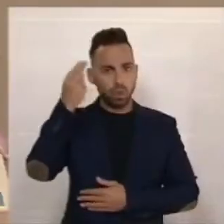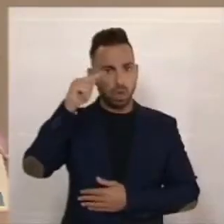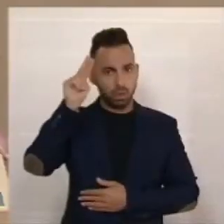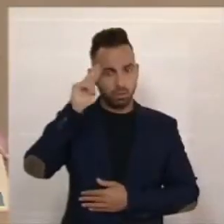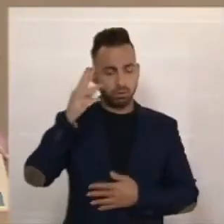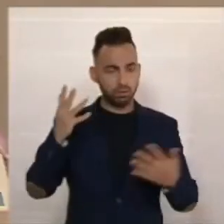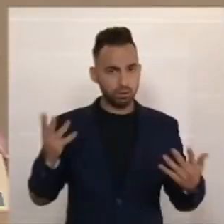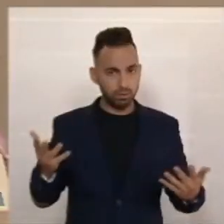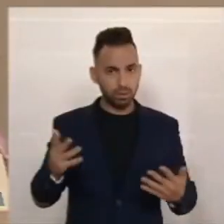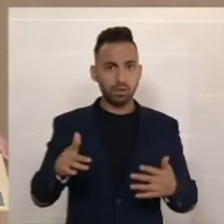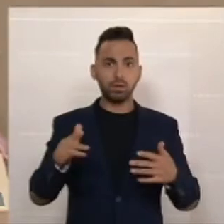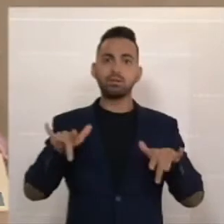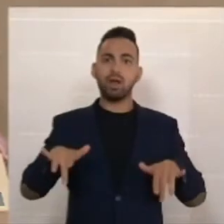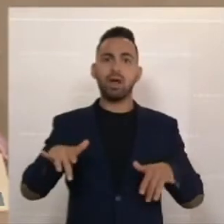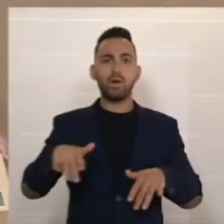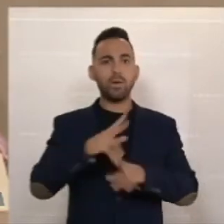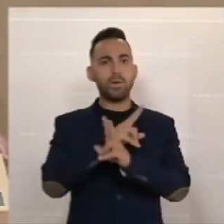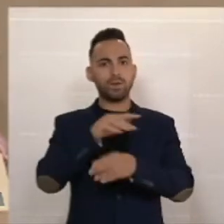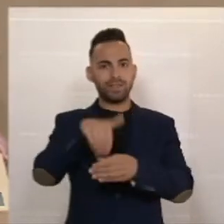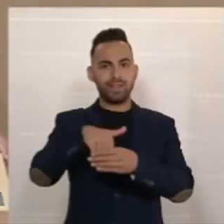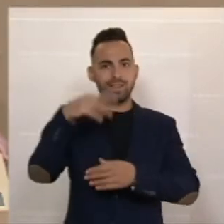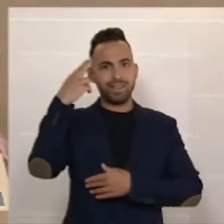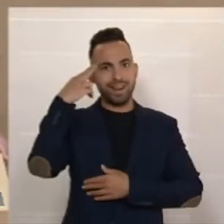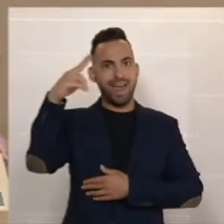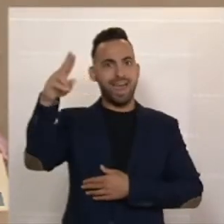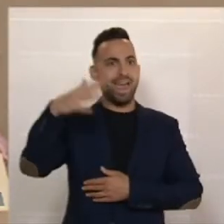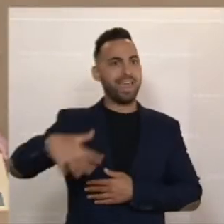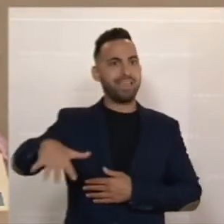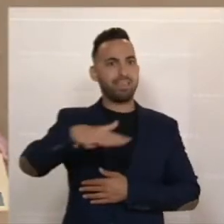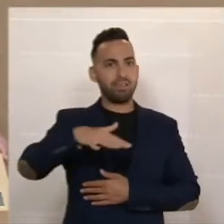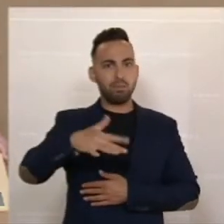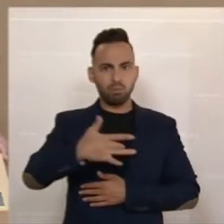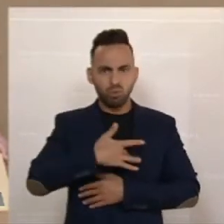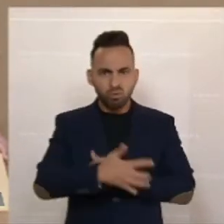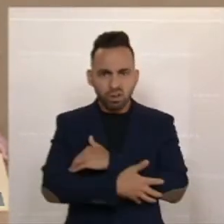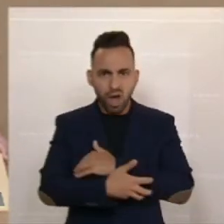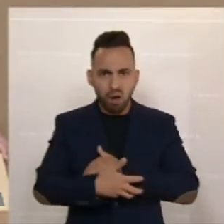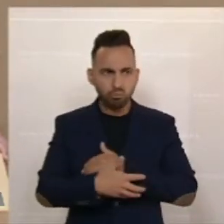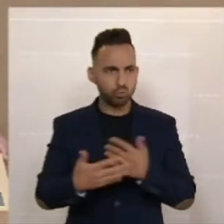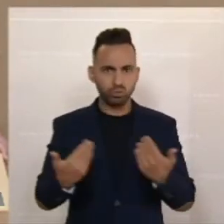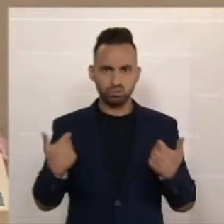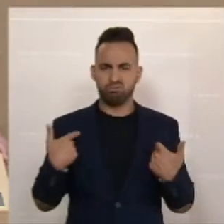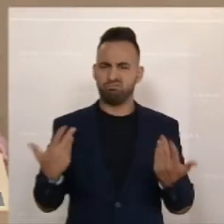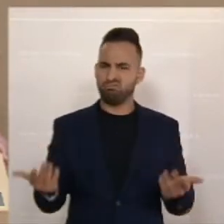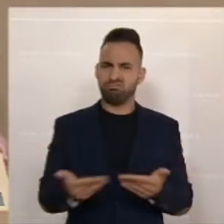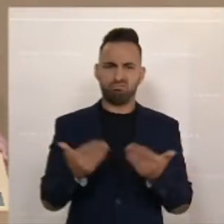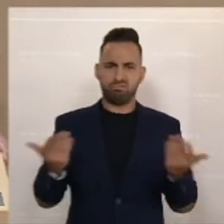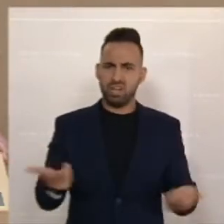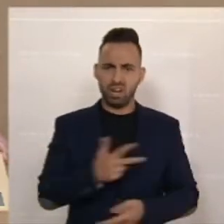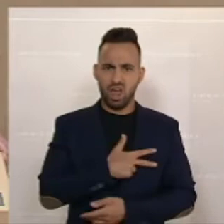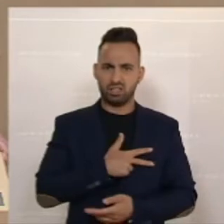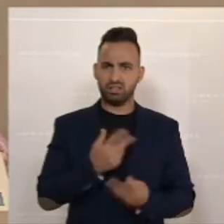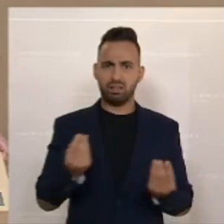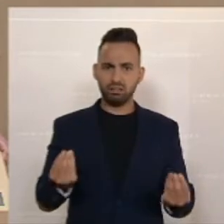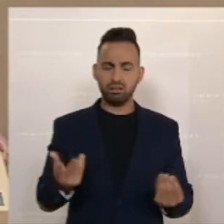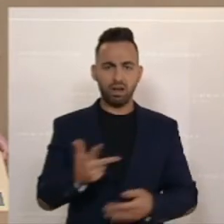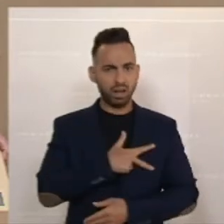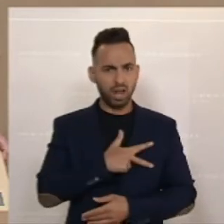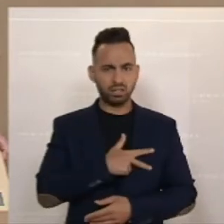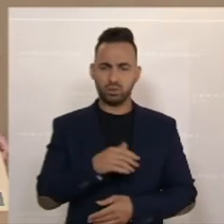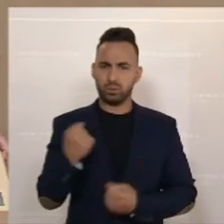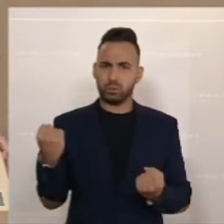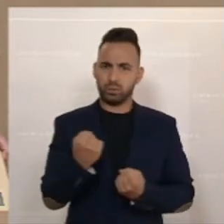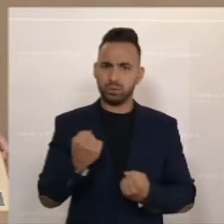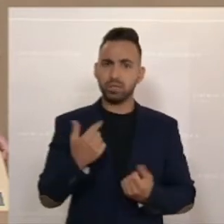Denn Arm im reichen Österreich, das ist eine bittere Realität. Und dieser Realität sollten Sie sich